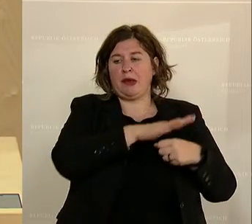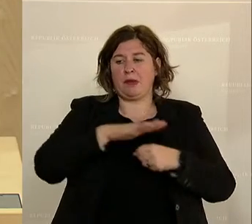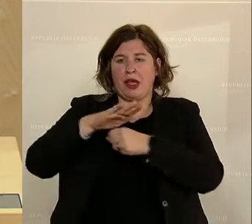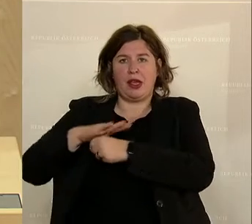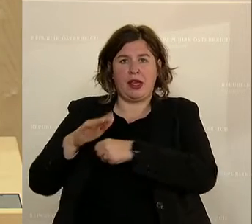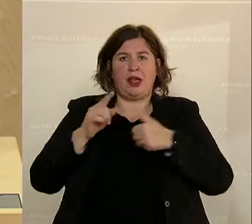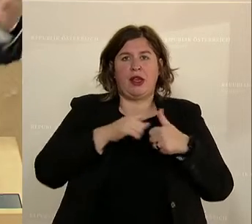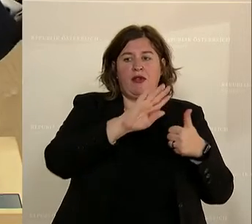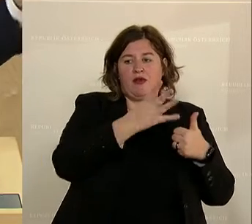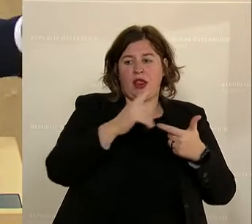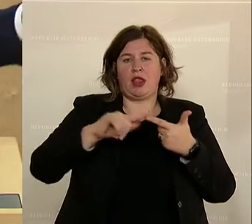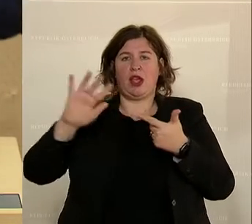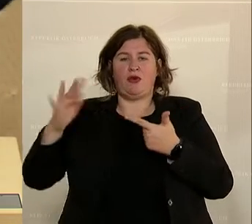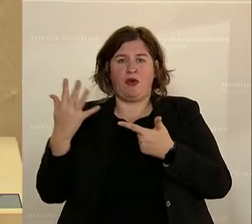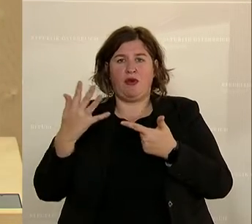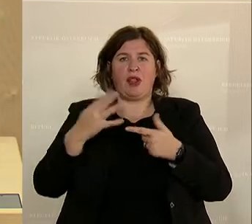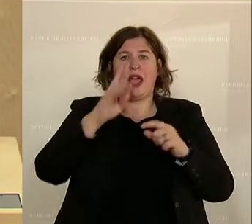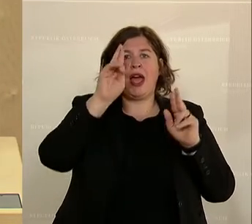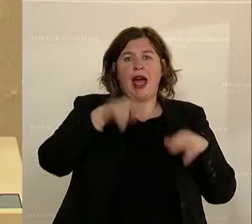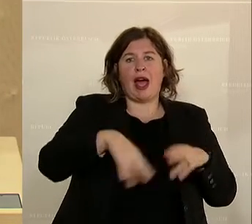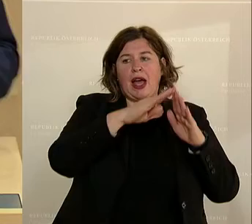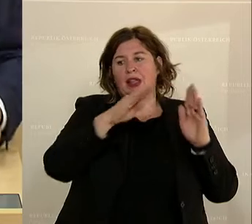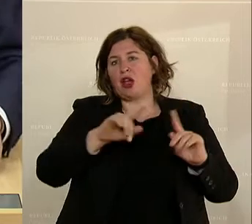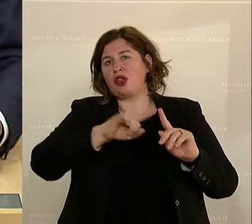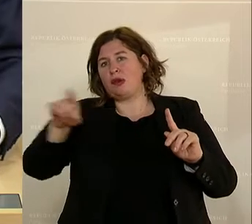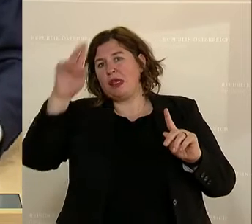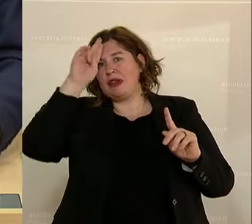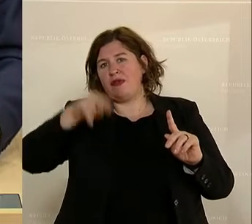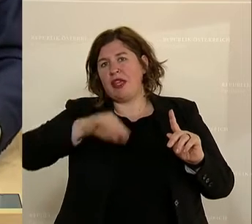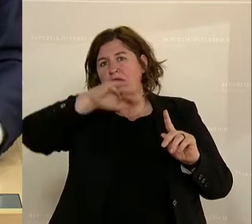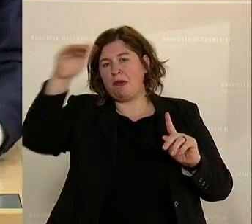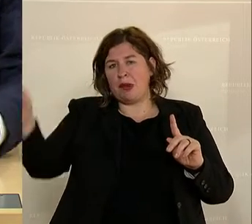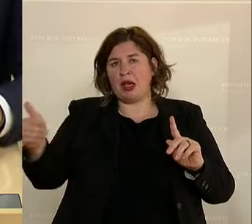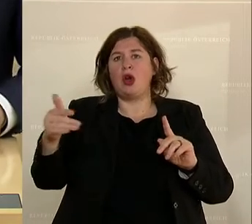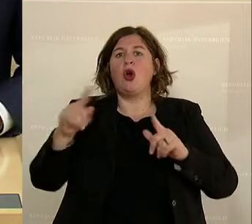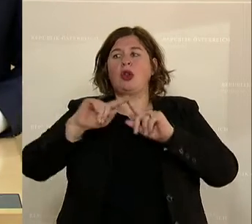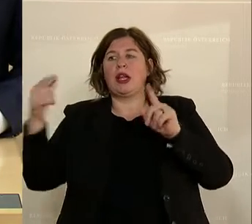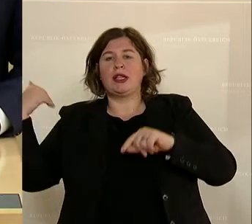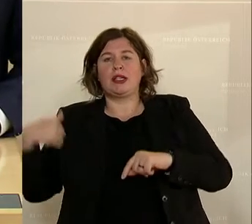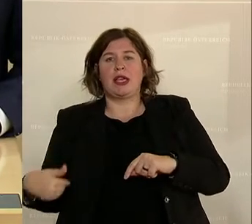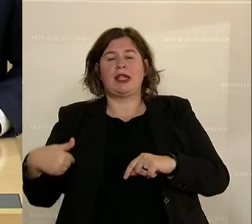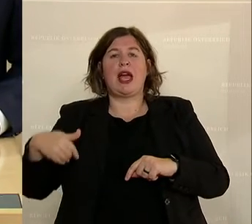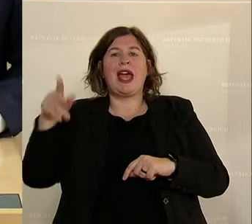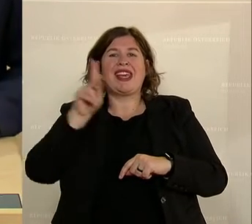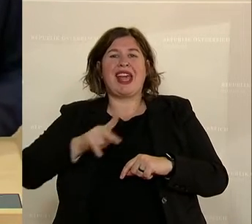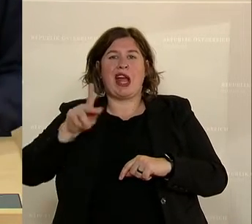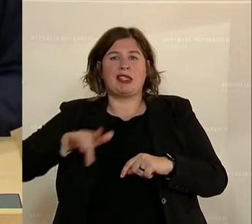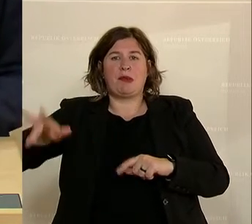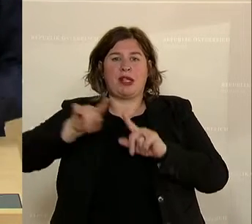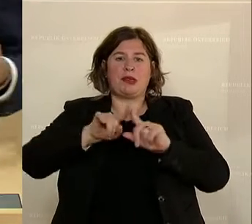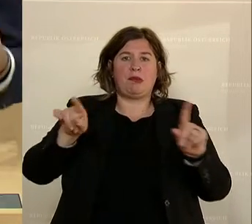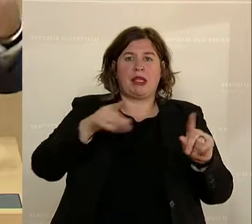das 4. und 5. vom Rathaus bis zum Wienerberg und auf der anderen Seite vom Karlsplatz bis nach Hernals.